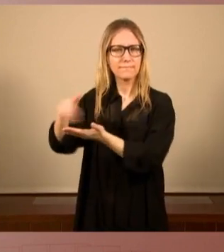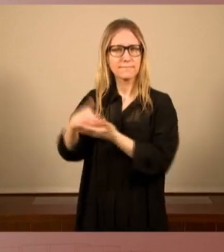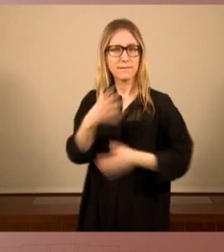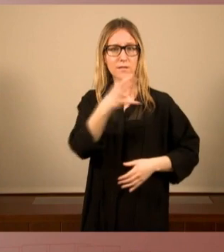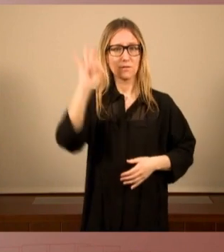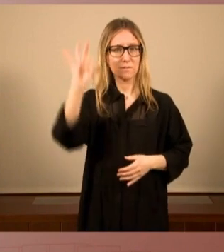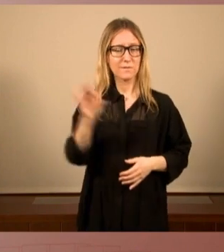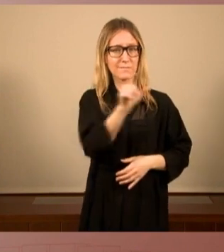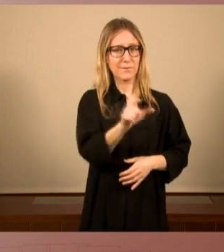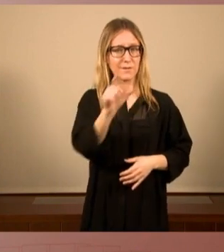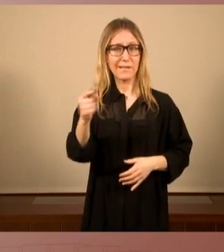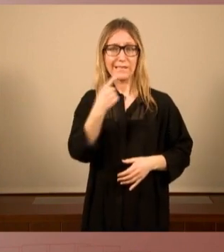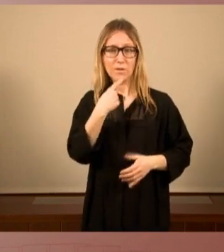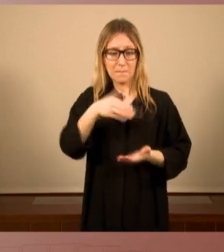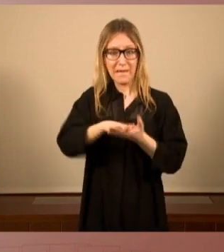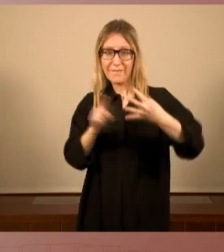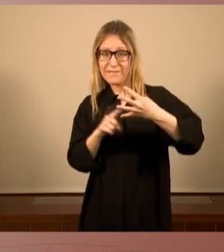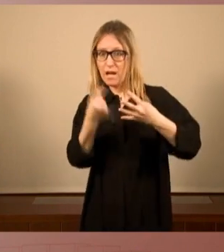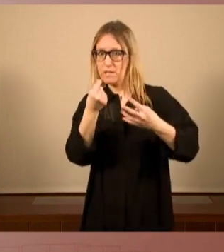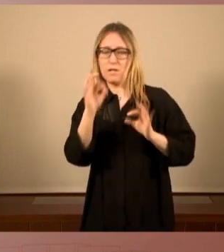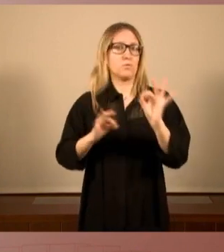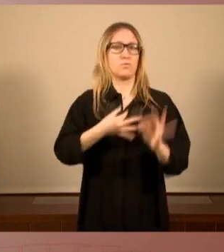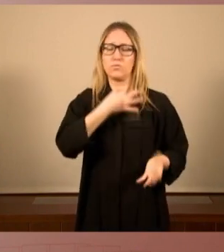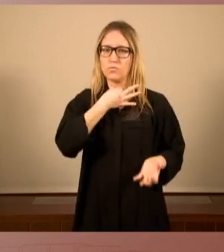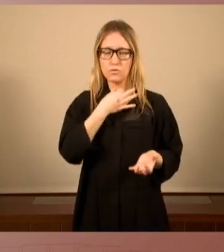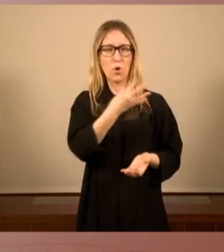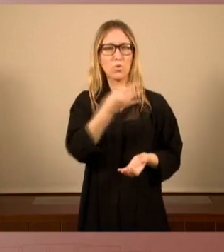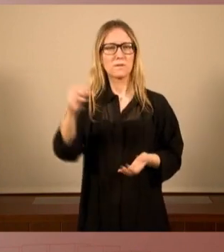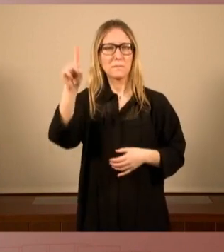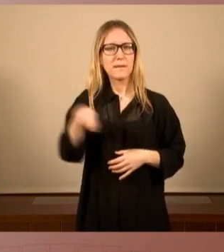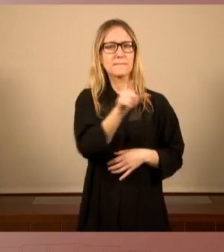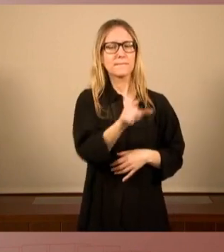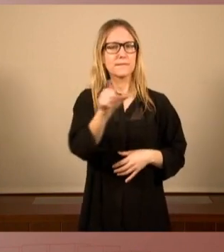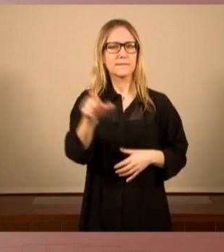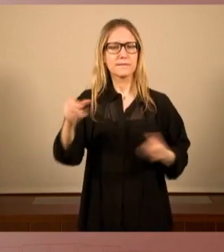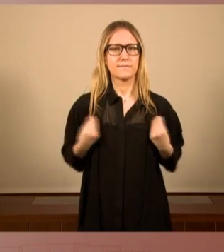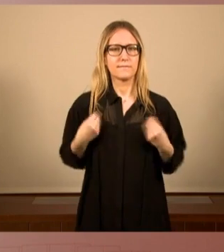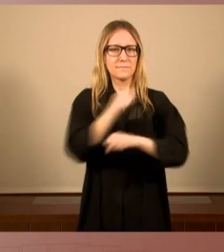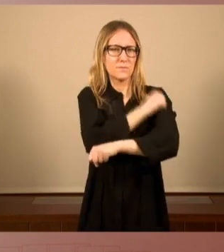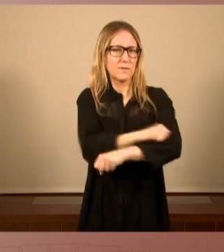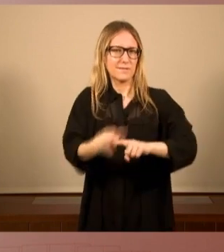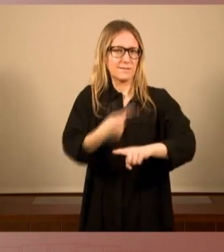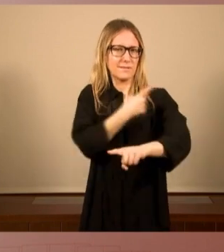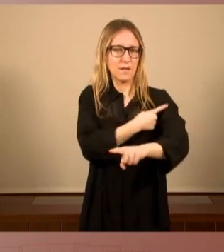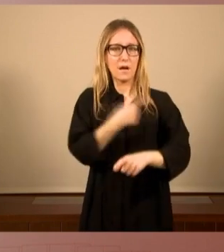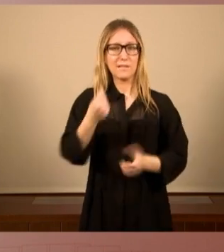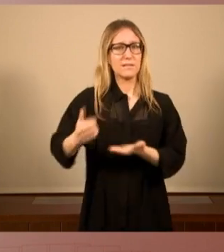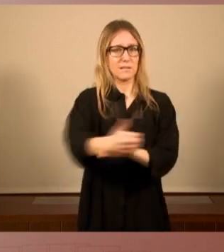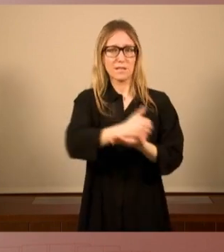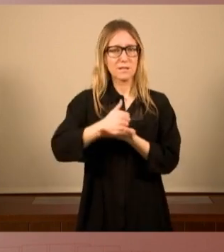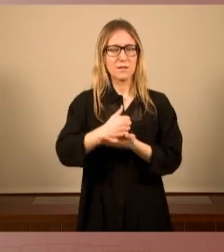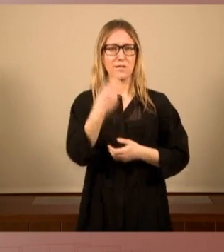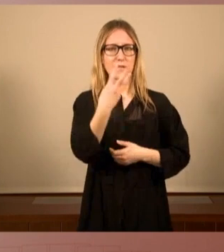afirma no arribar a final de mes, 400.000 persones que viuen en la pobresa severa, amb ingressos menors als 350